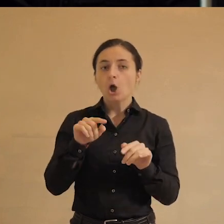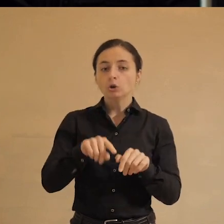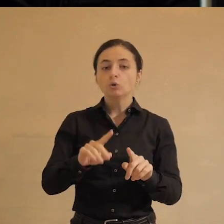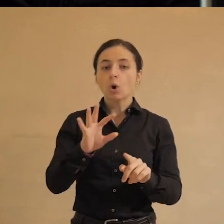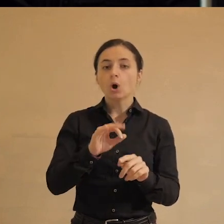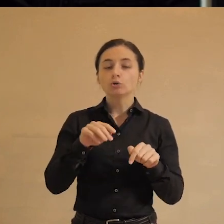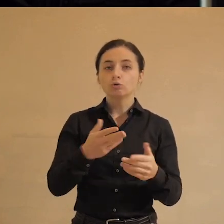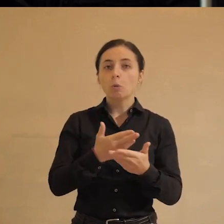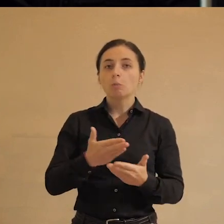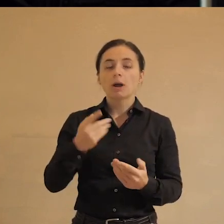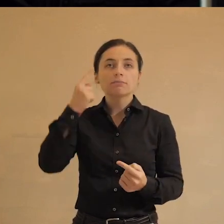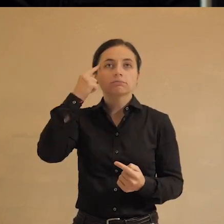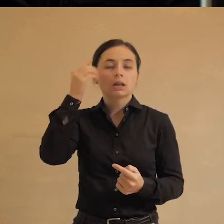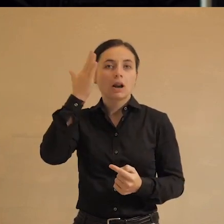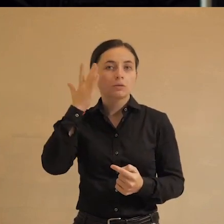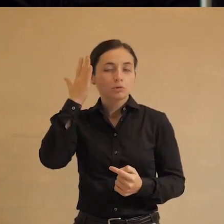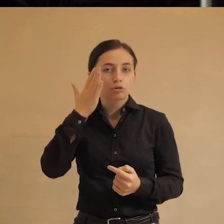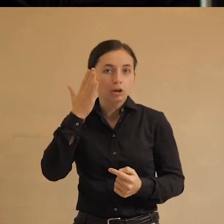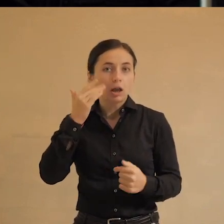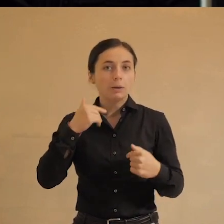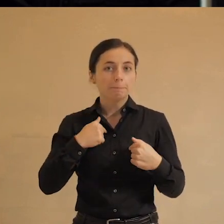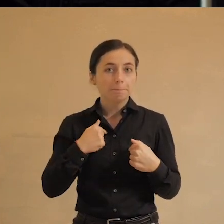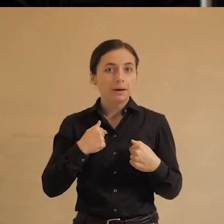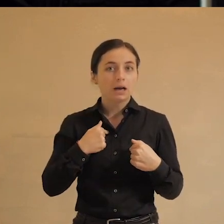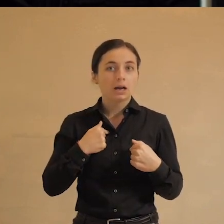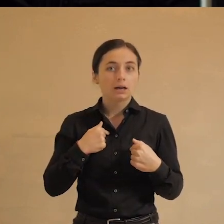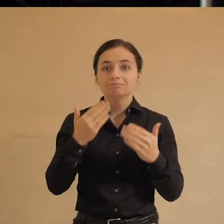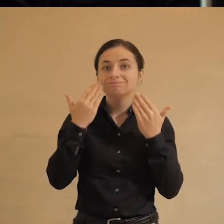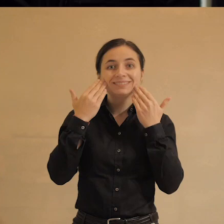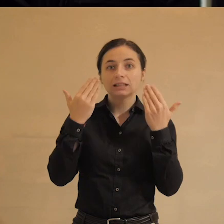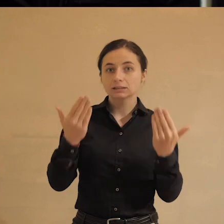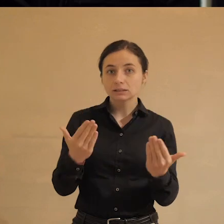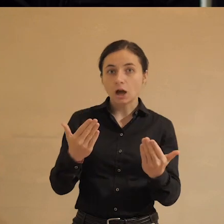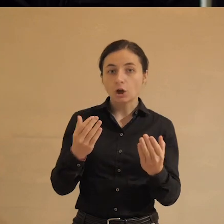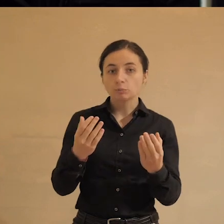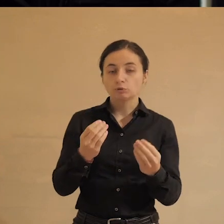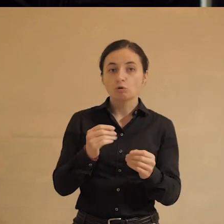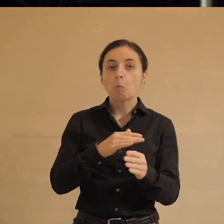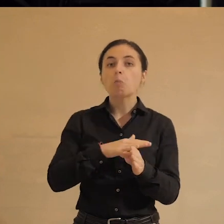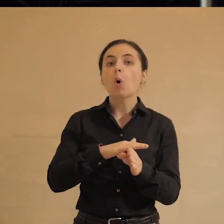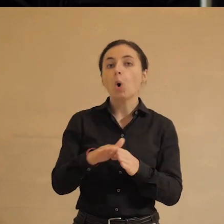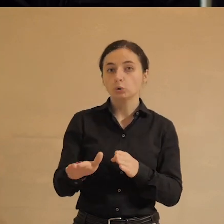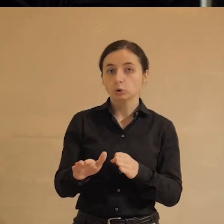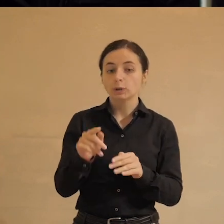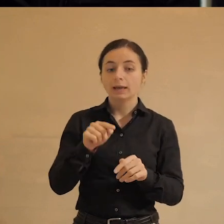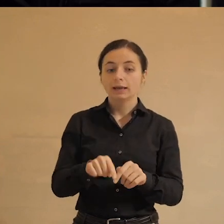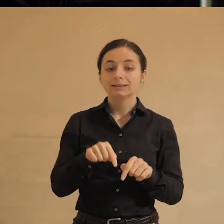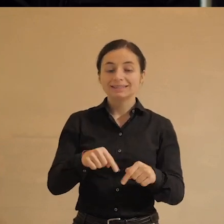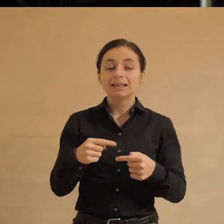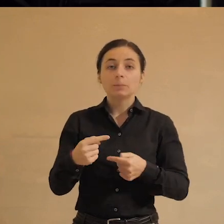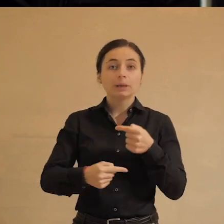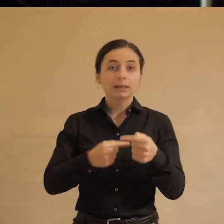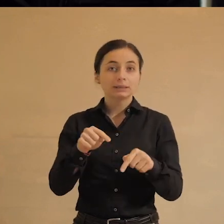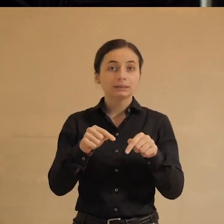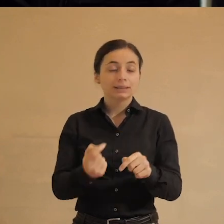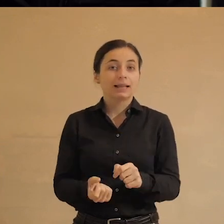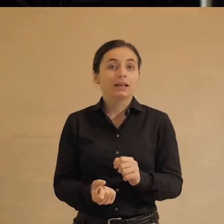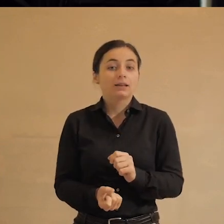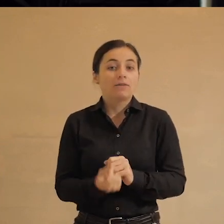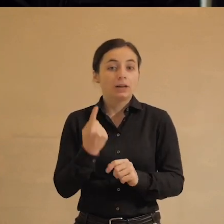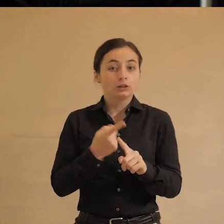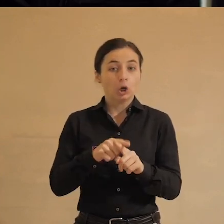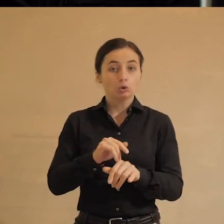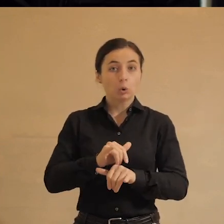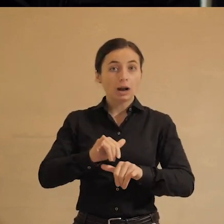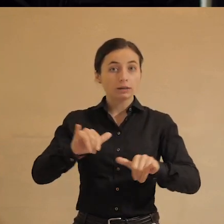мы размышляем, мы на самом деле не знаем еще полностью. Это те процессы и те явления, которые